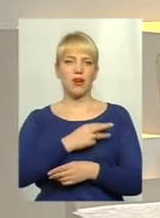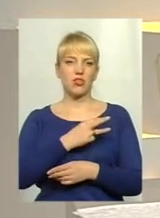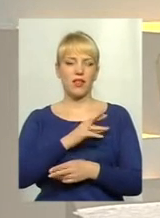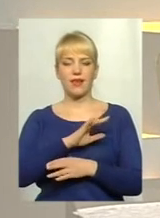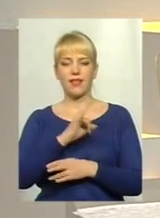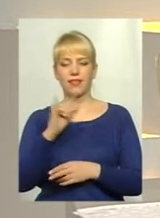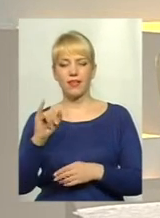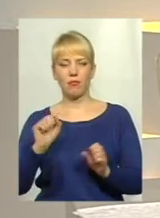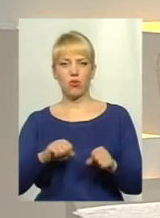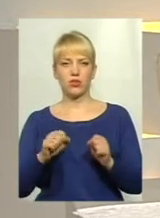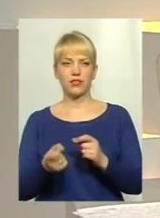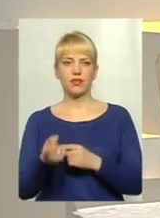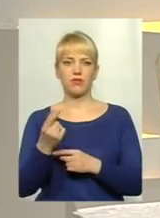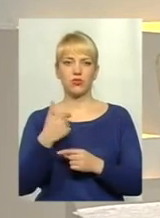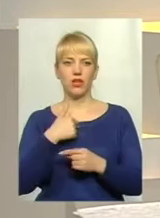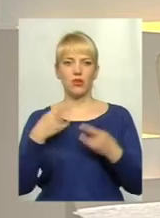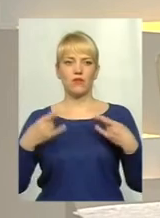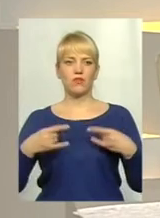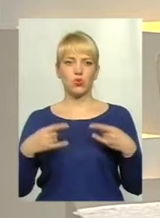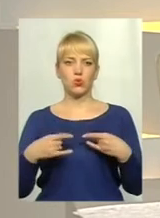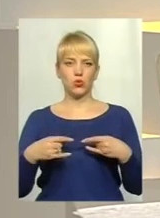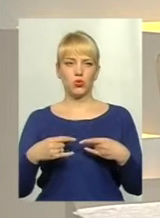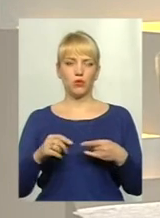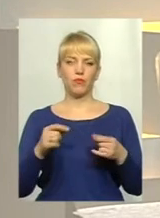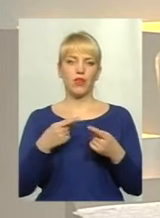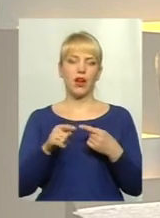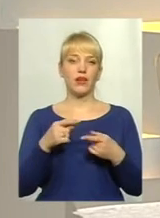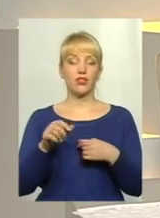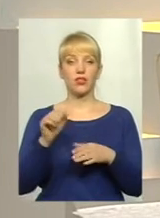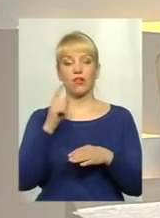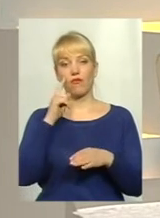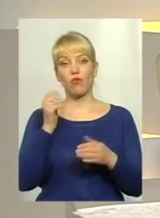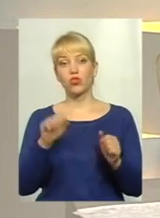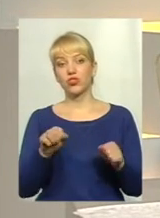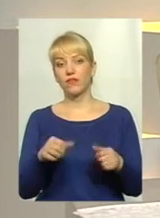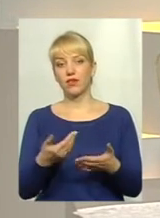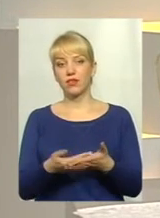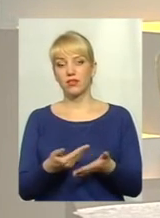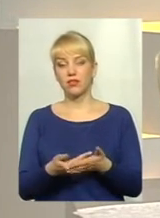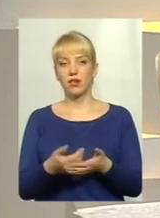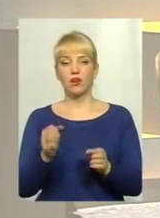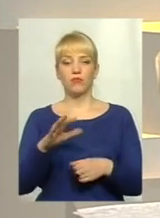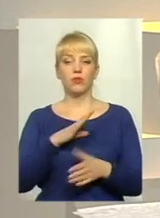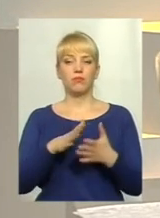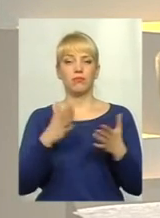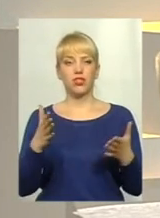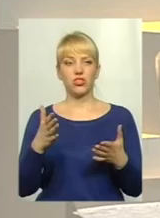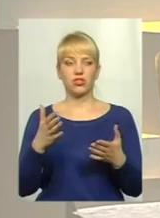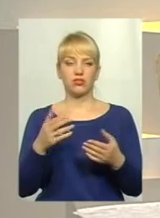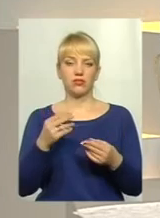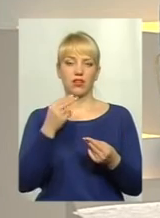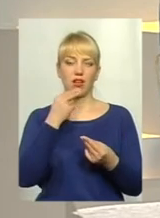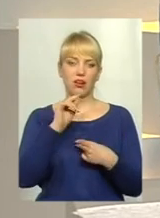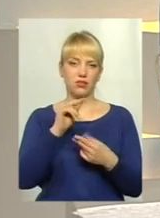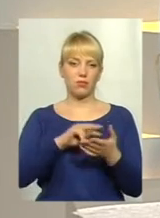з'явитися до нас у студію. В інших, вочевидь, були більш вагомі плани,